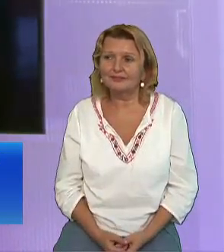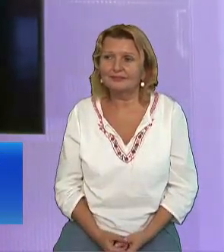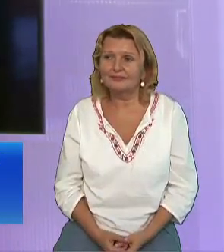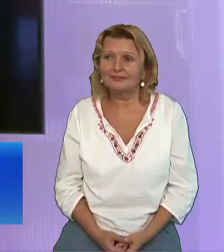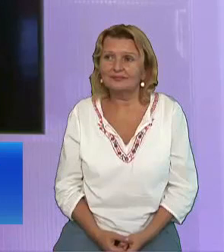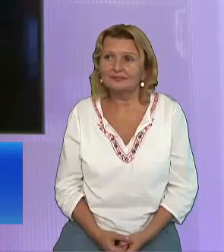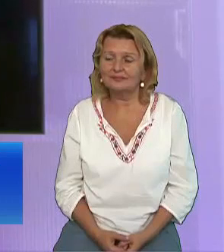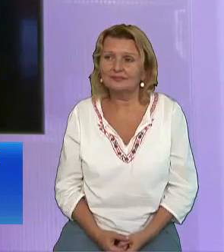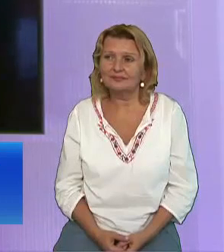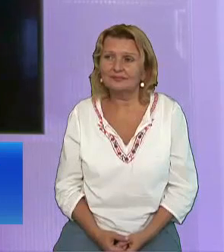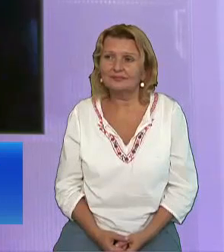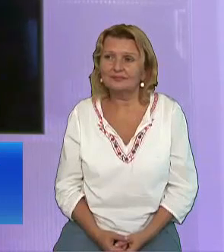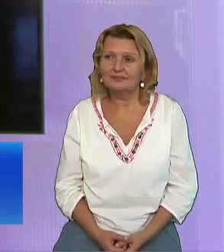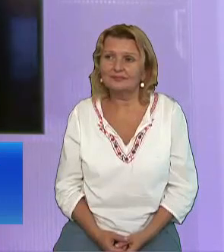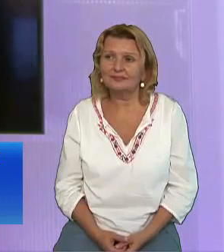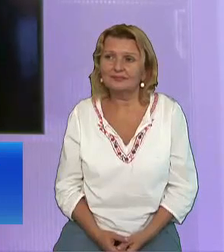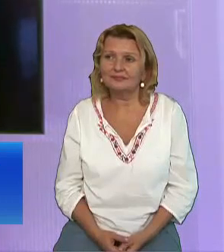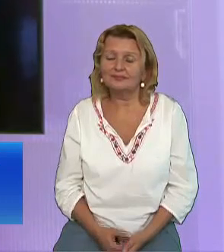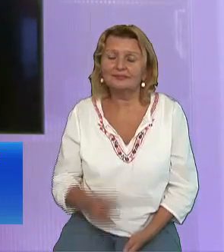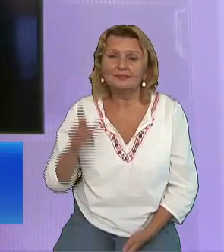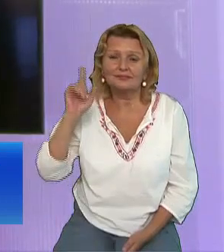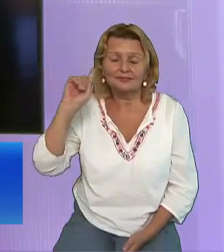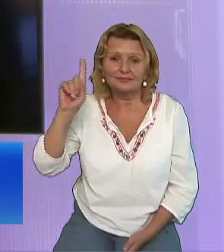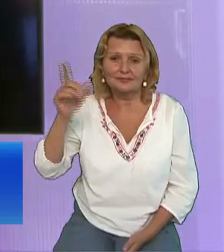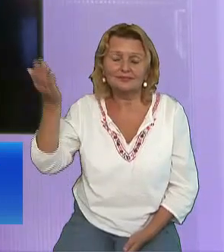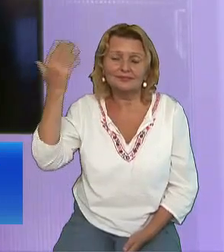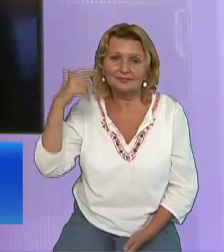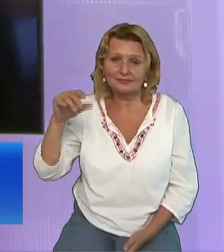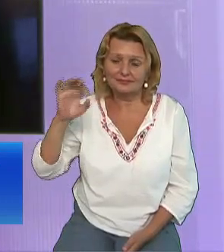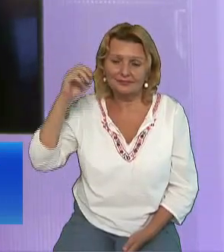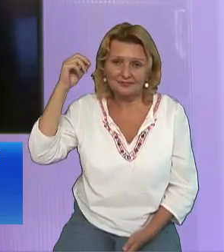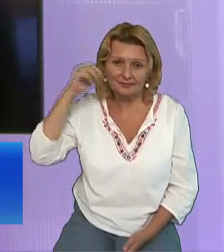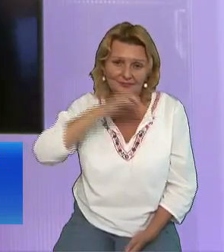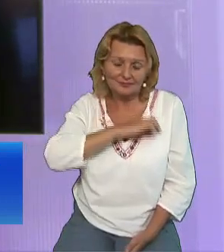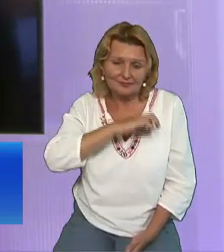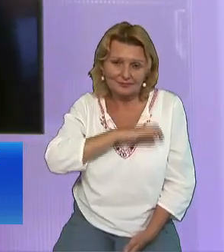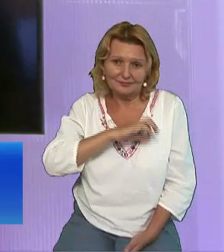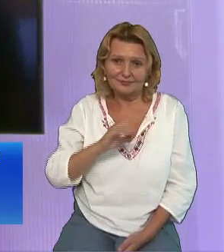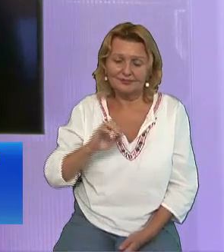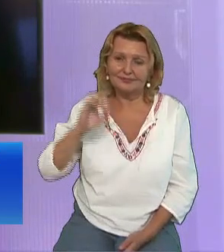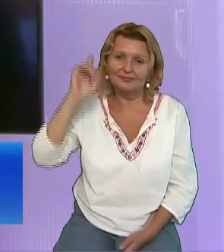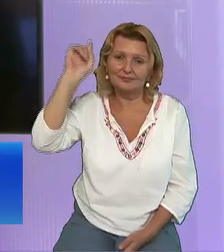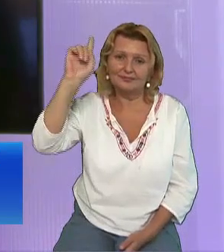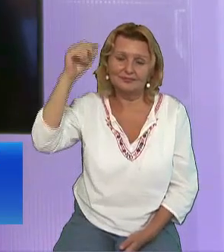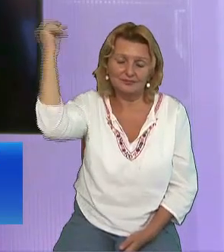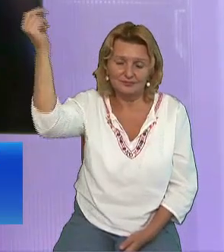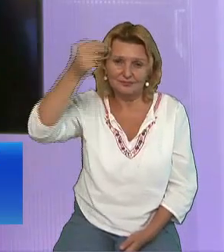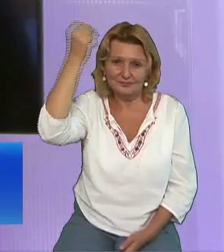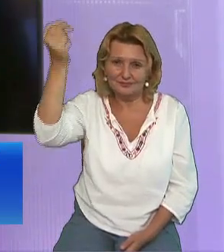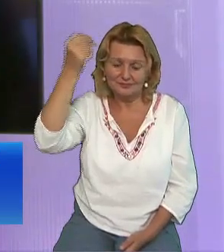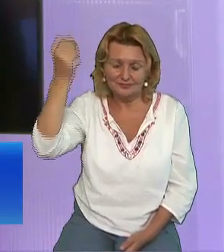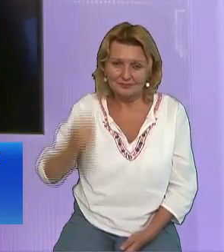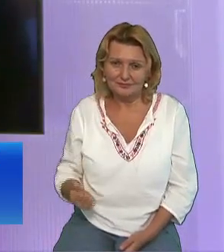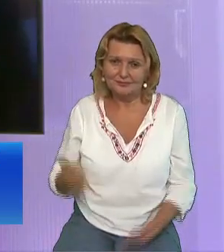direcția lui Ci a fost Mântuitorul lumii întrupat Dumnezeu întrupat ca să ne salveze pe noi Și dacă îl veți primi în